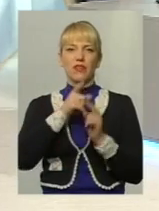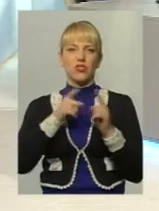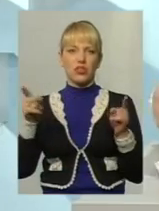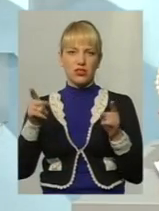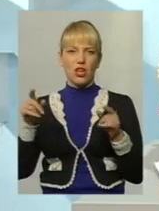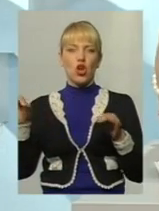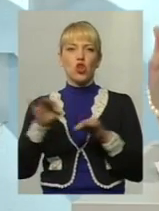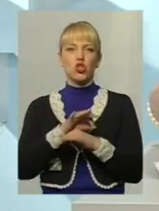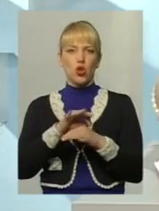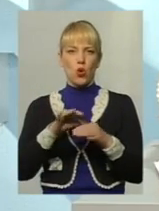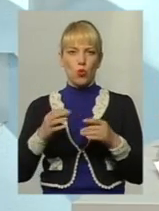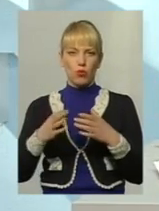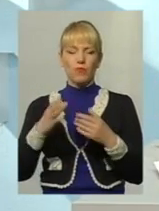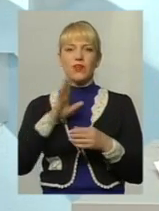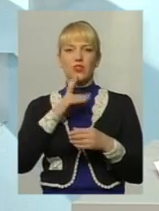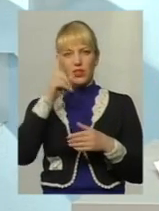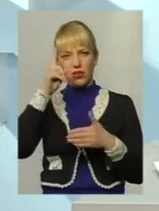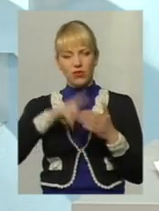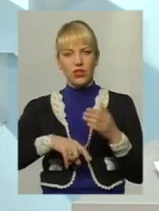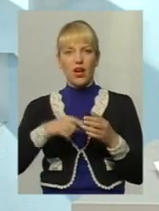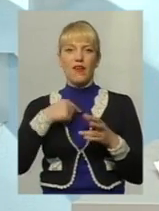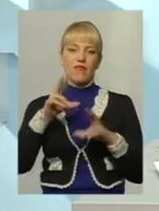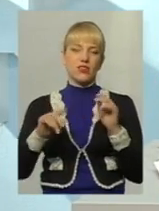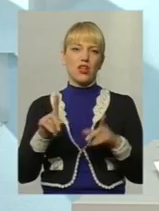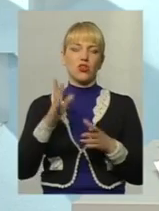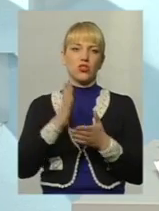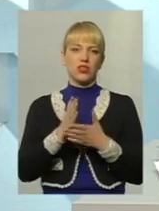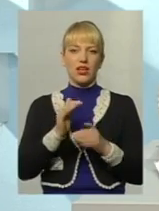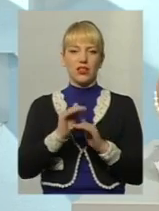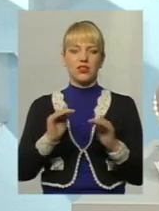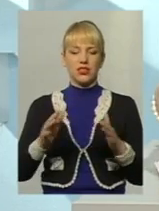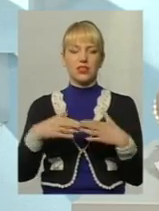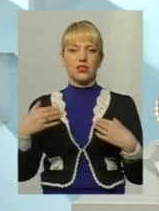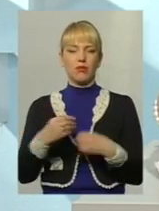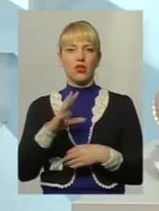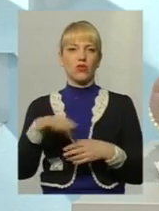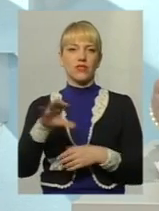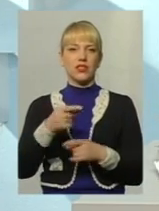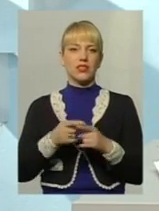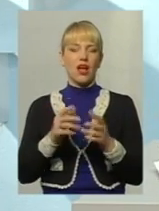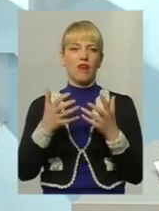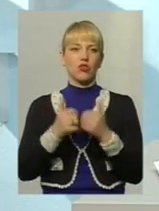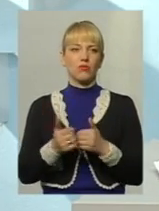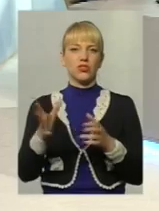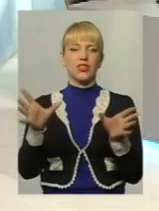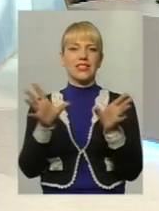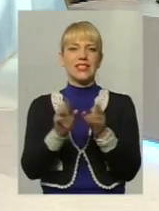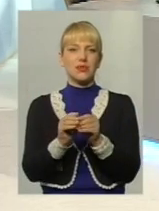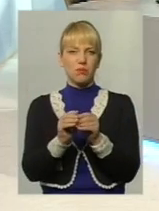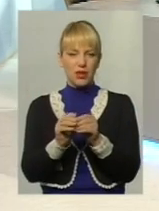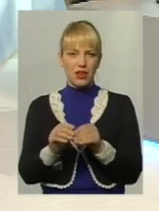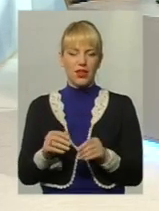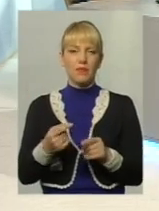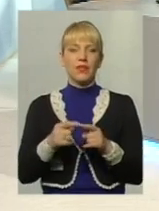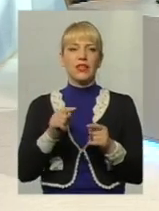Жінка живе на довірі, вона вважає, що якщо є діти, сім'я, то це все автоматично їхнє спільне. Це зовсім